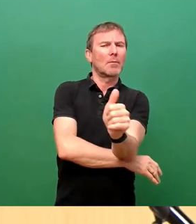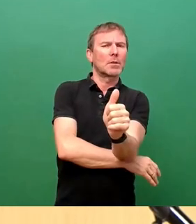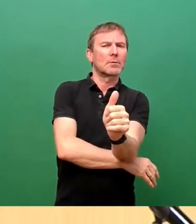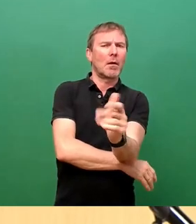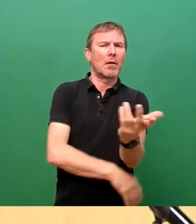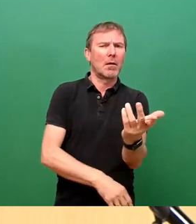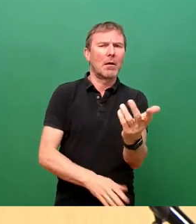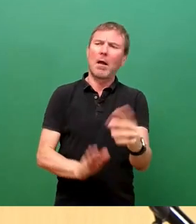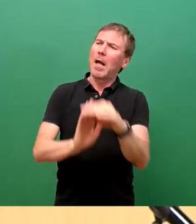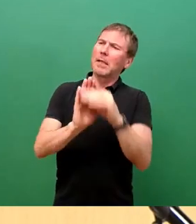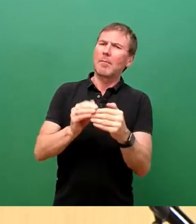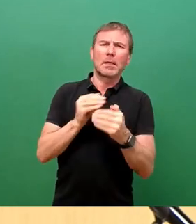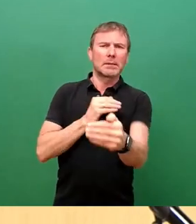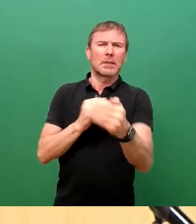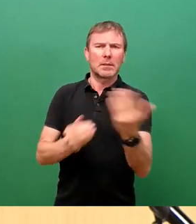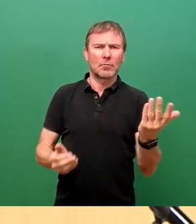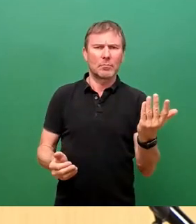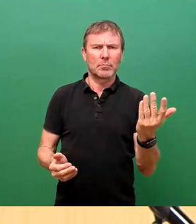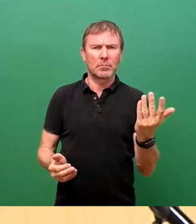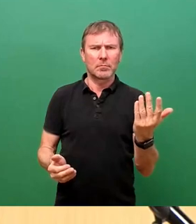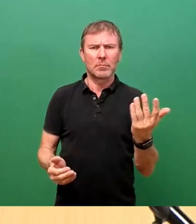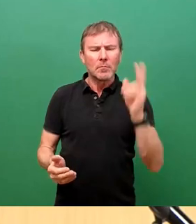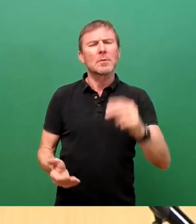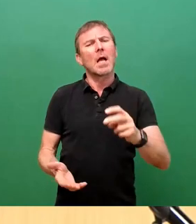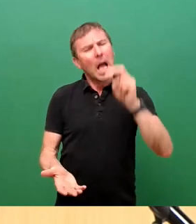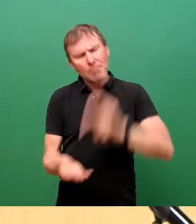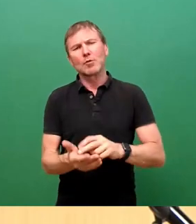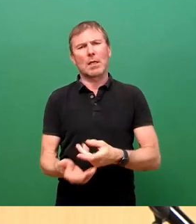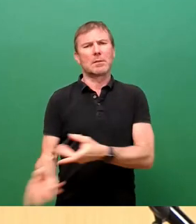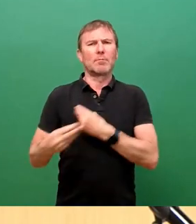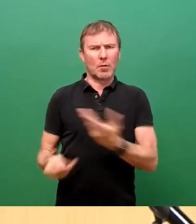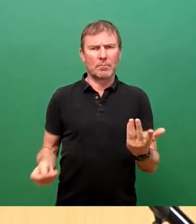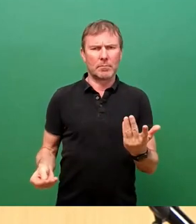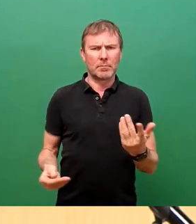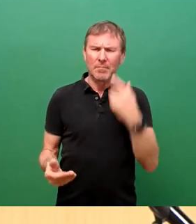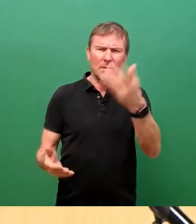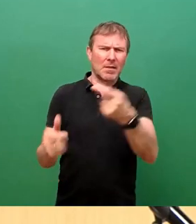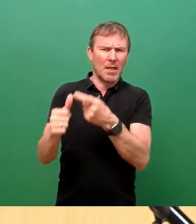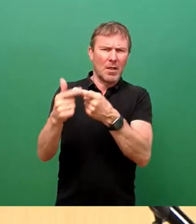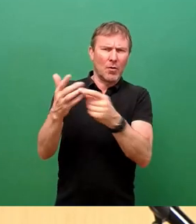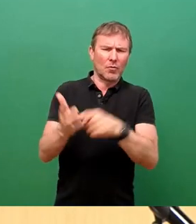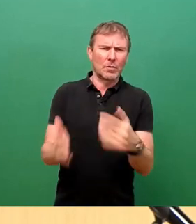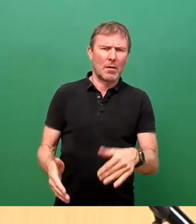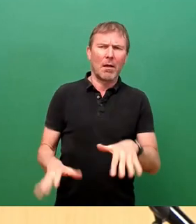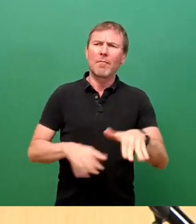Zeiträumen endlich auch zu einer Sanierung im Bestand kommen. Weil, wie gesagt, aus den genannten Gründen, es ist für die Verkehrsteilnehmer